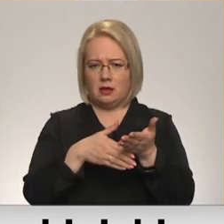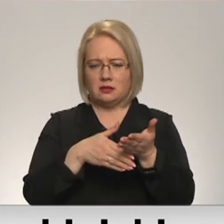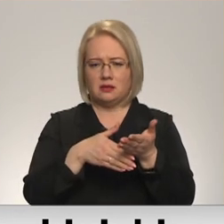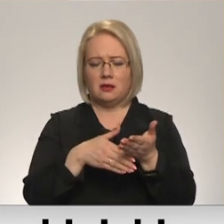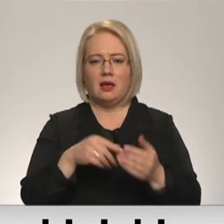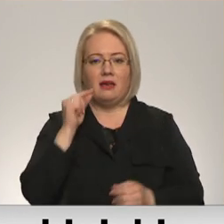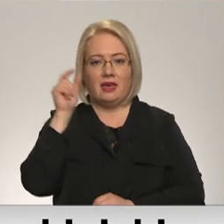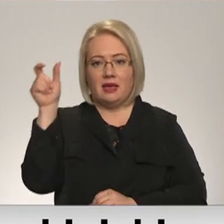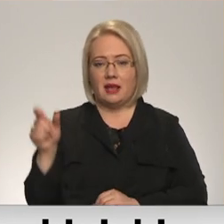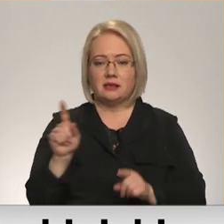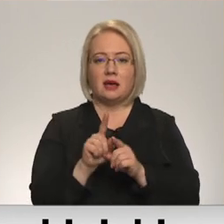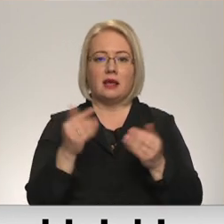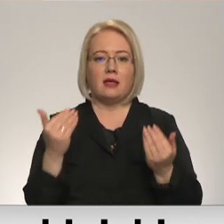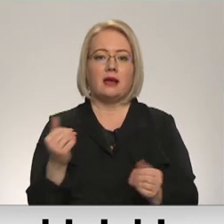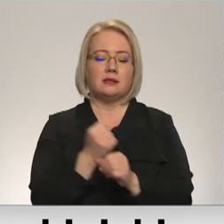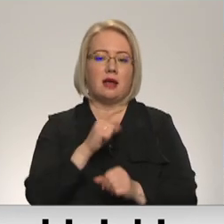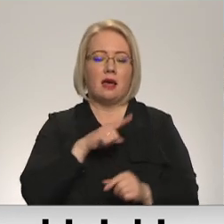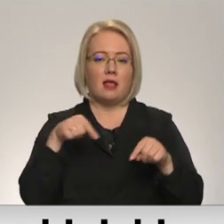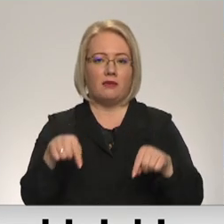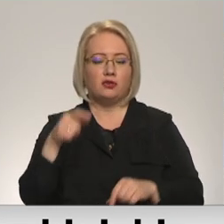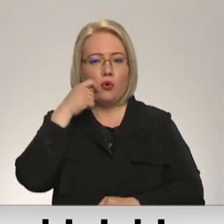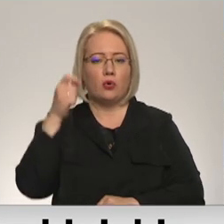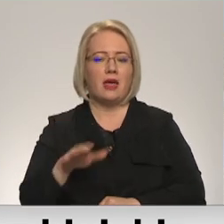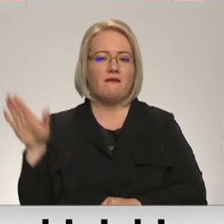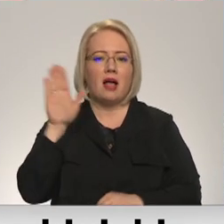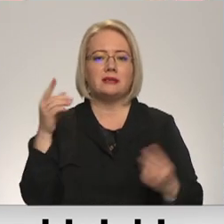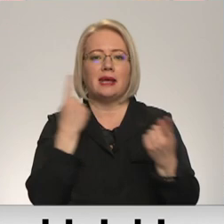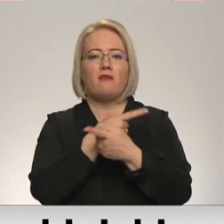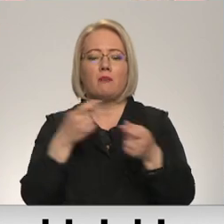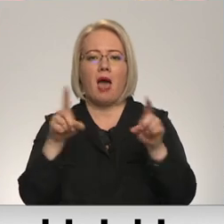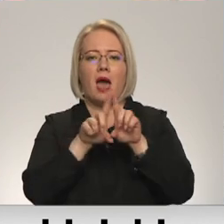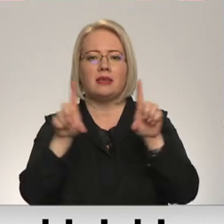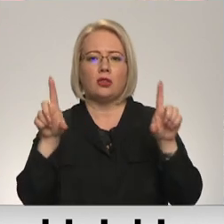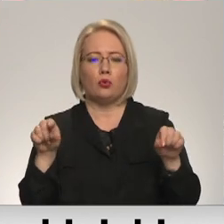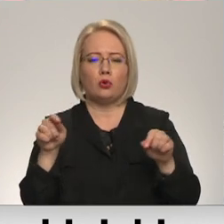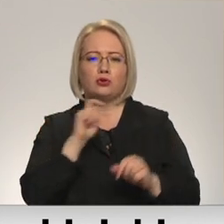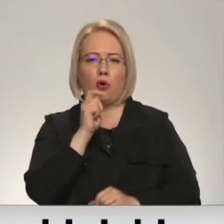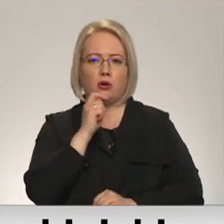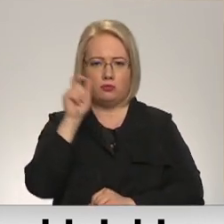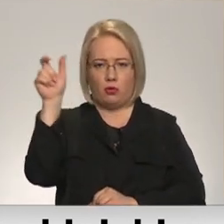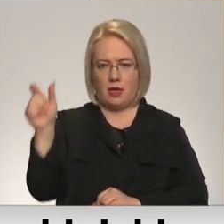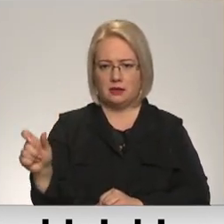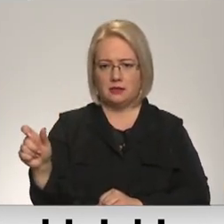Oļeks Kudrins arī šobrīd strādā Latvijā. Viņš ir Ukraiņas valsts informācija aģentūrs Ukrīna formu korespondents.